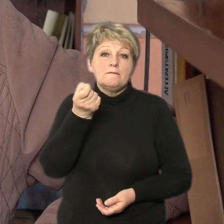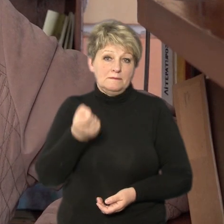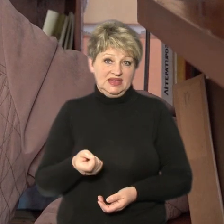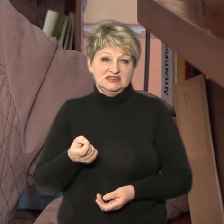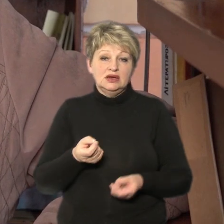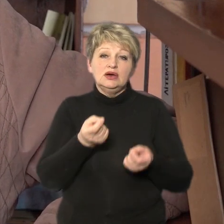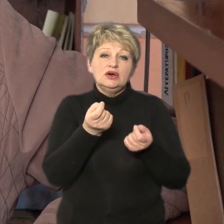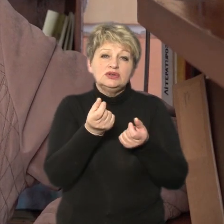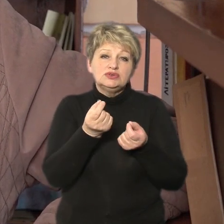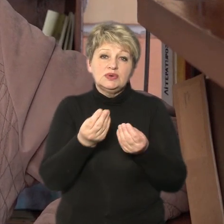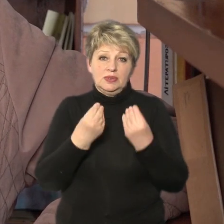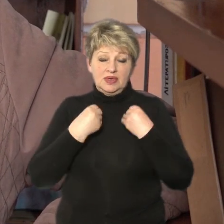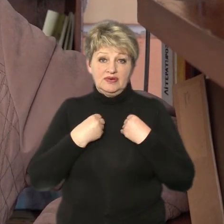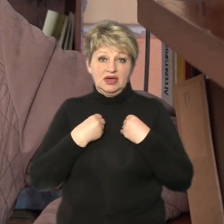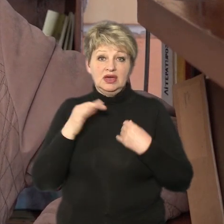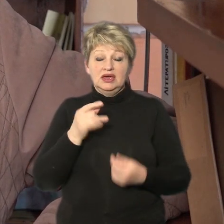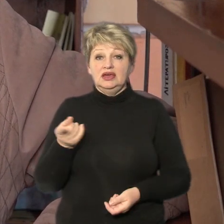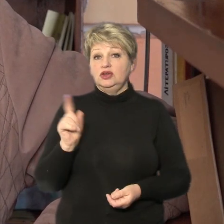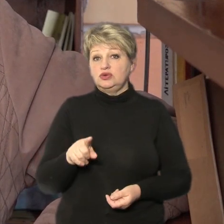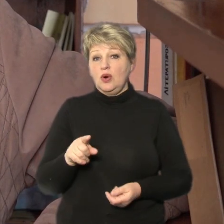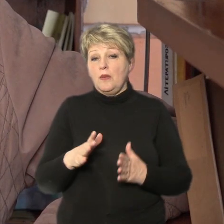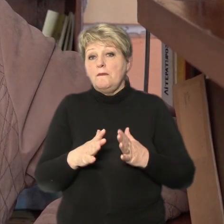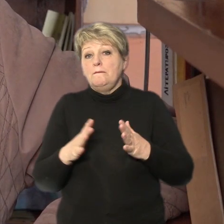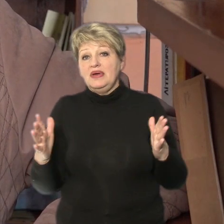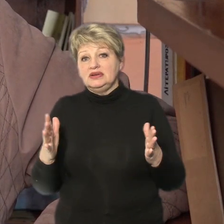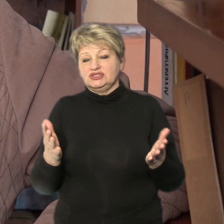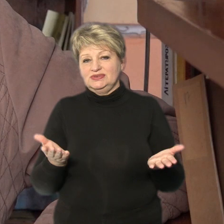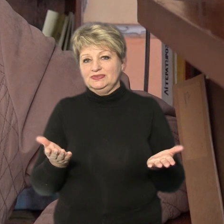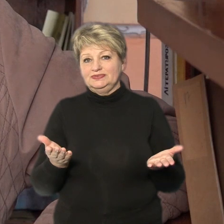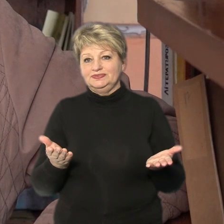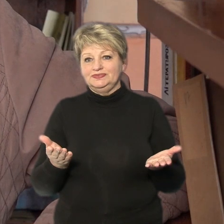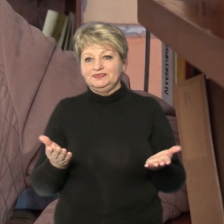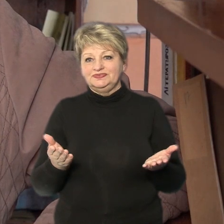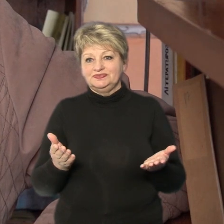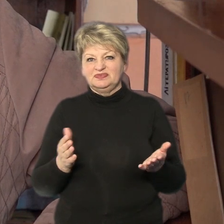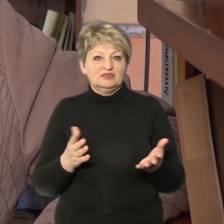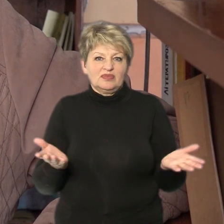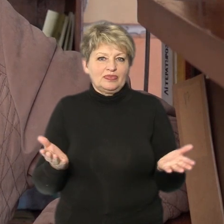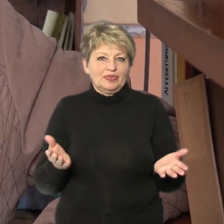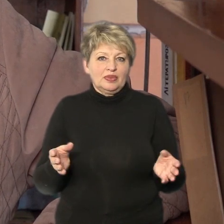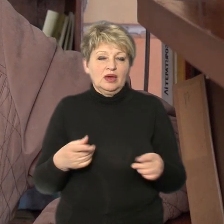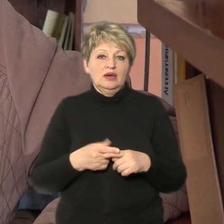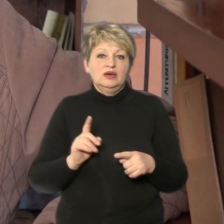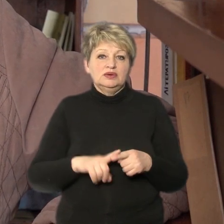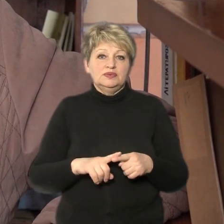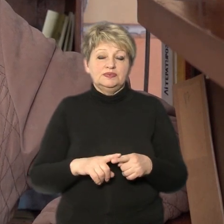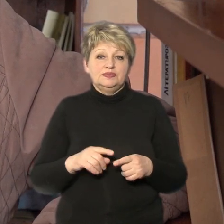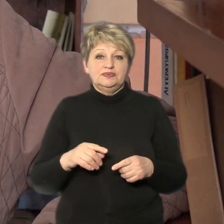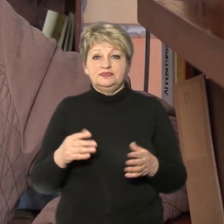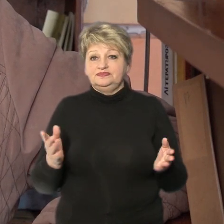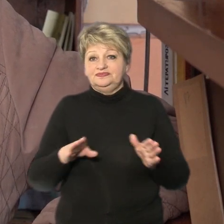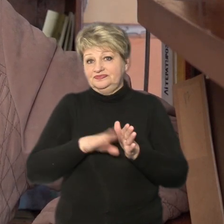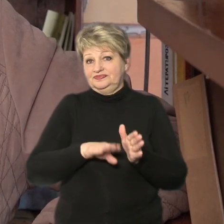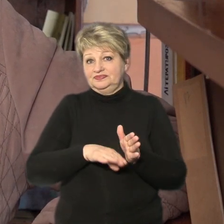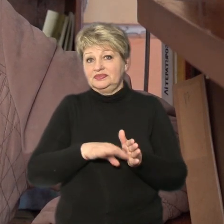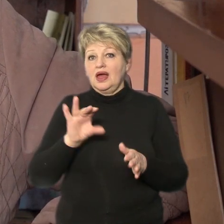Трошки-трошки її давали. то, знаєте, більше такої краєзновчої літератури давали, а